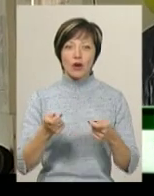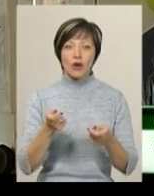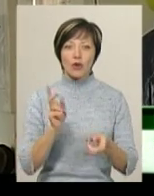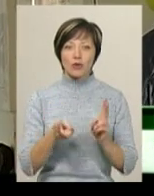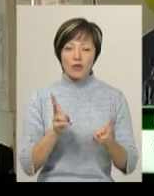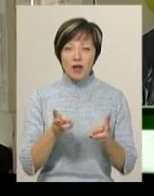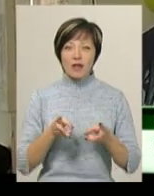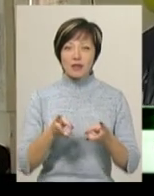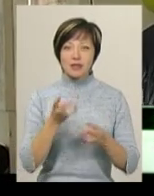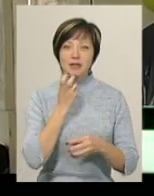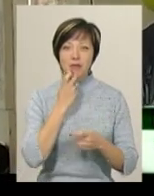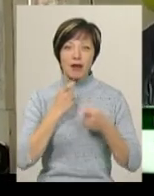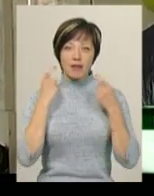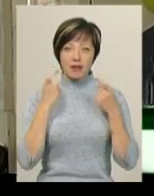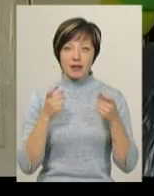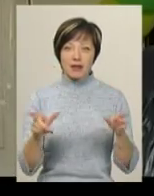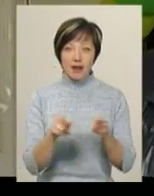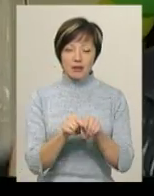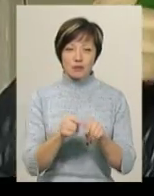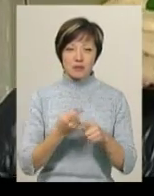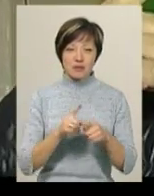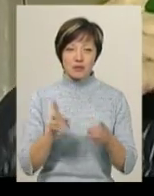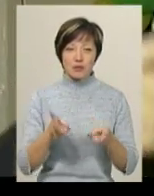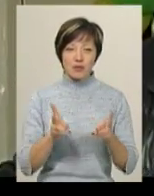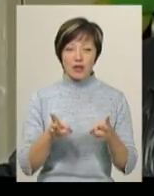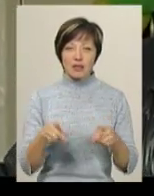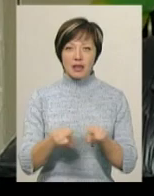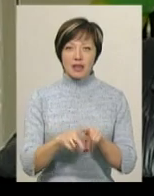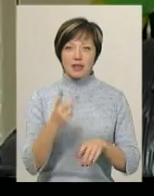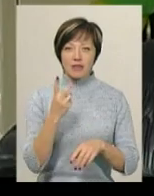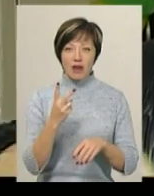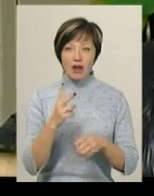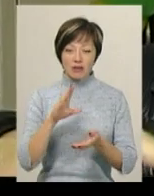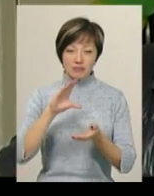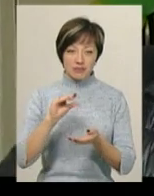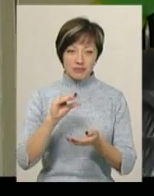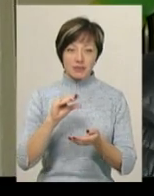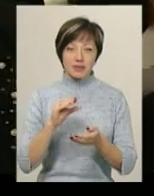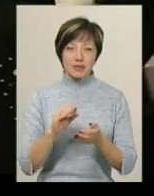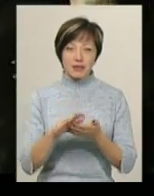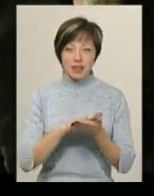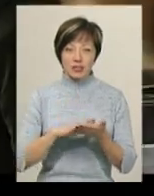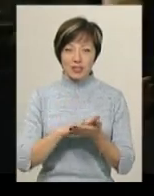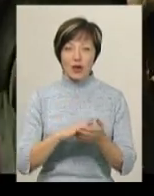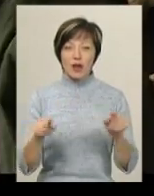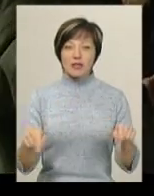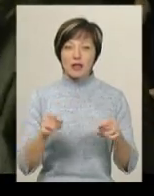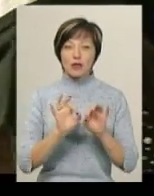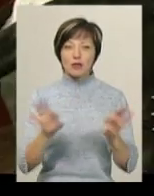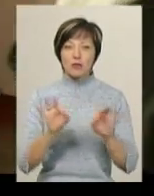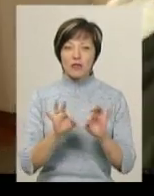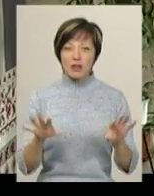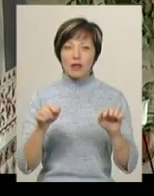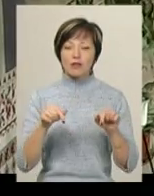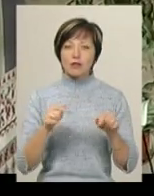випічку, якісь там смайлики вони готували одразу. Це таких два коржики, а всередині начинка. Організатори розповіли,